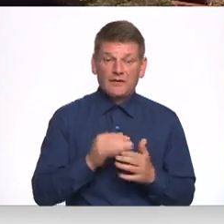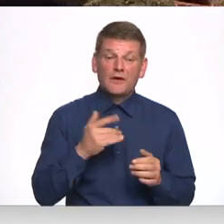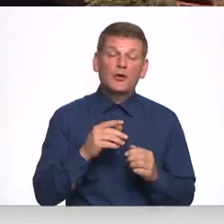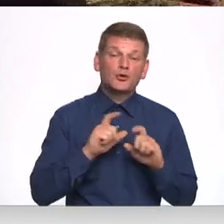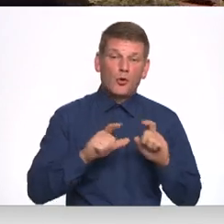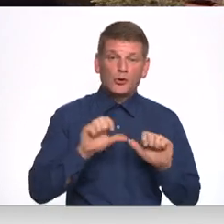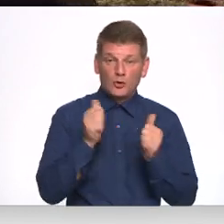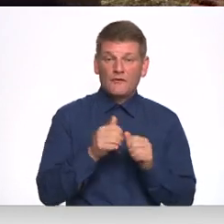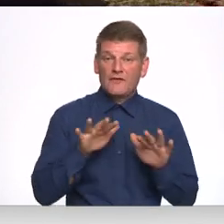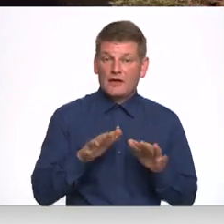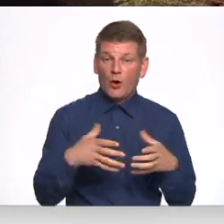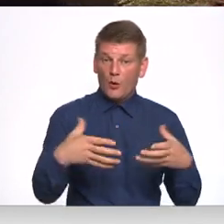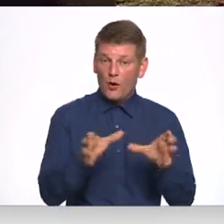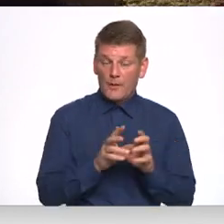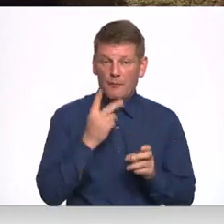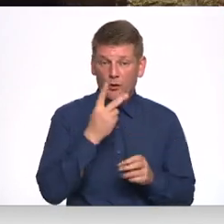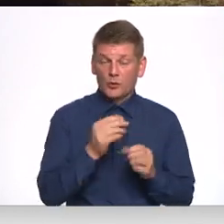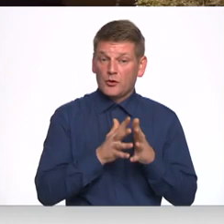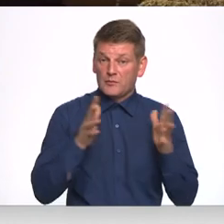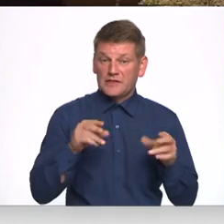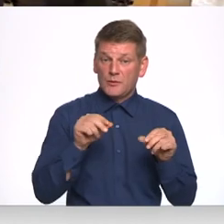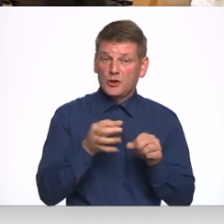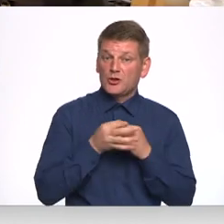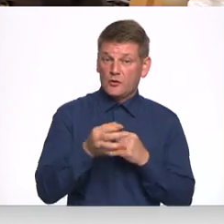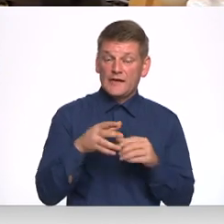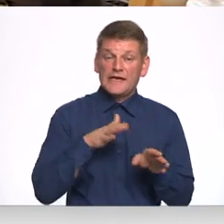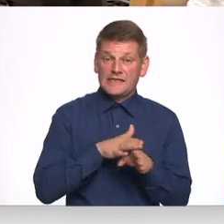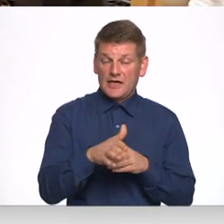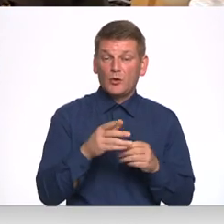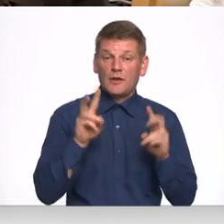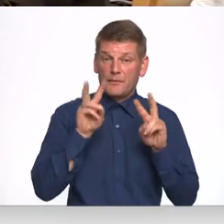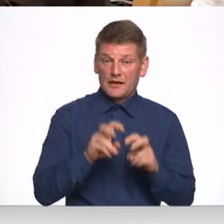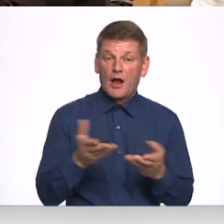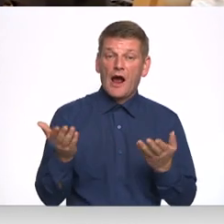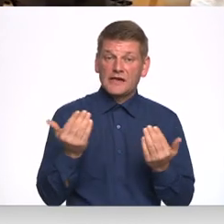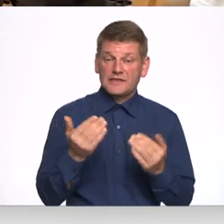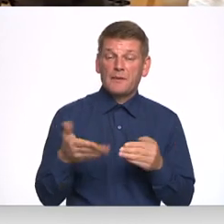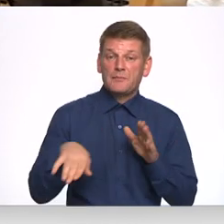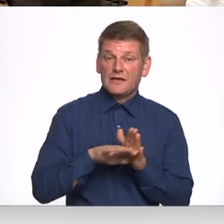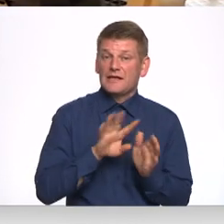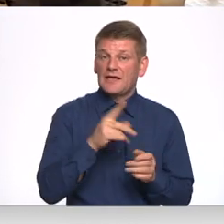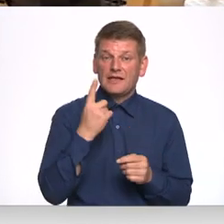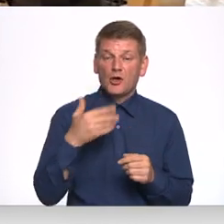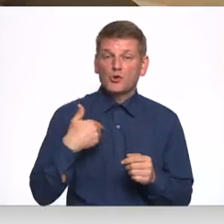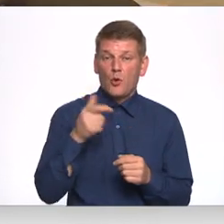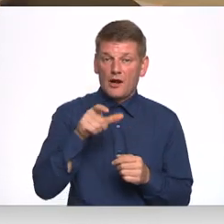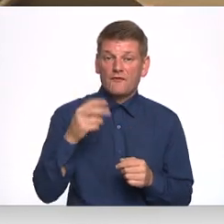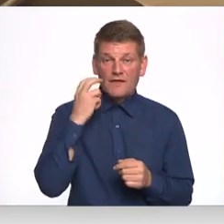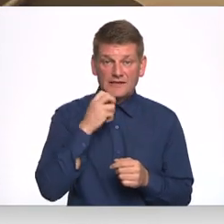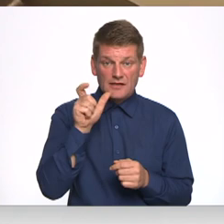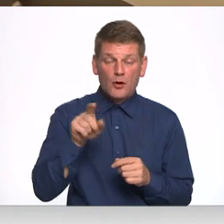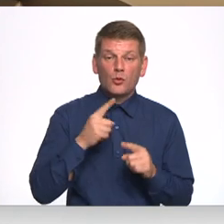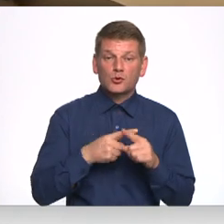vietējā kopienā palūkotos plašāk, Smiltenes novadāja īstenotajā pētījumā aicināt piedalīties ne tikai skolēnu vecāki un